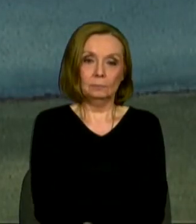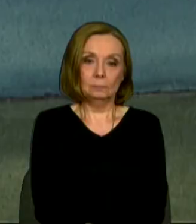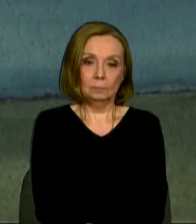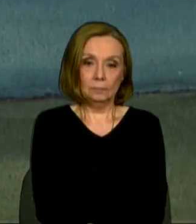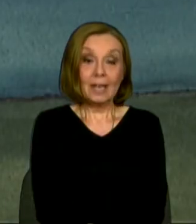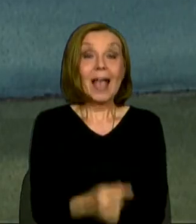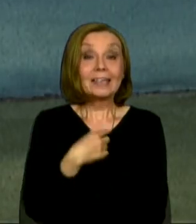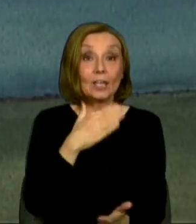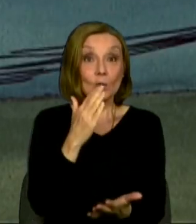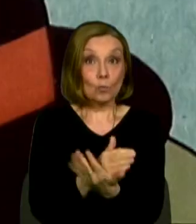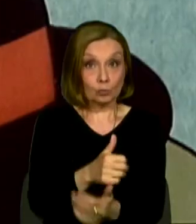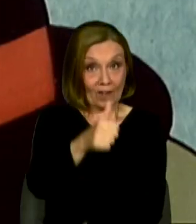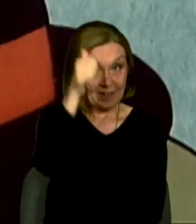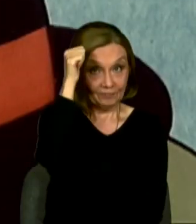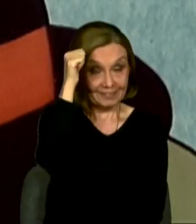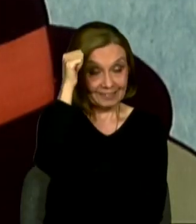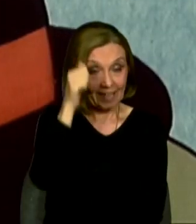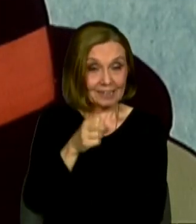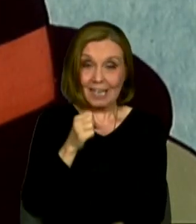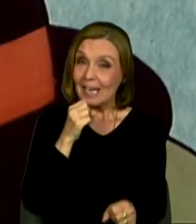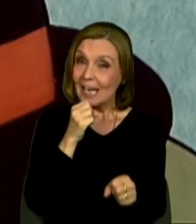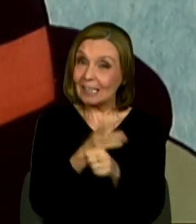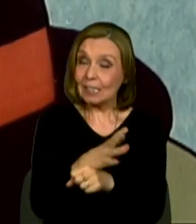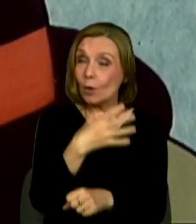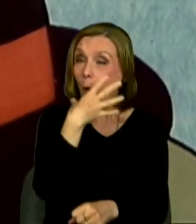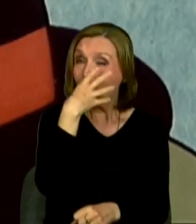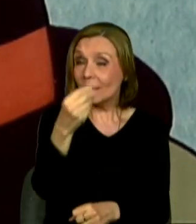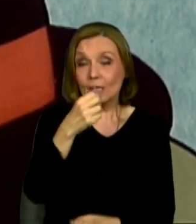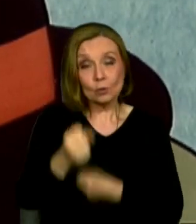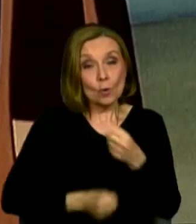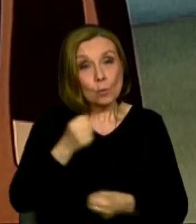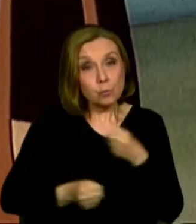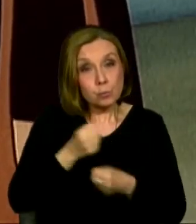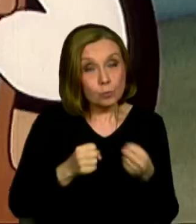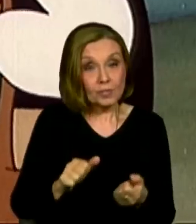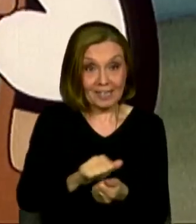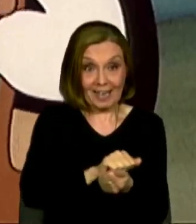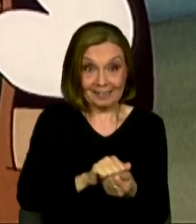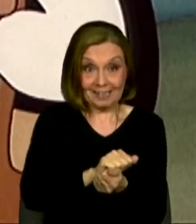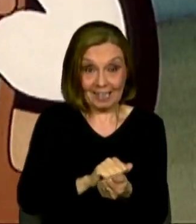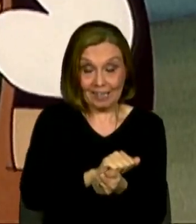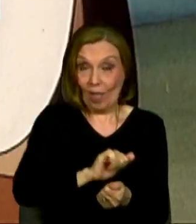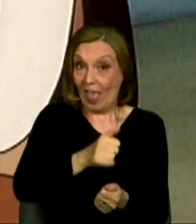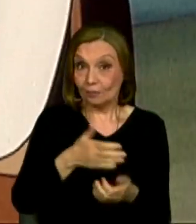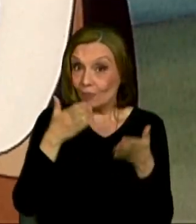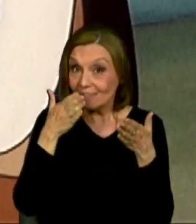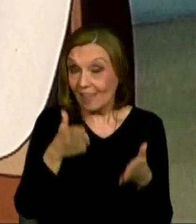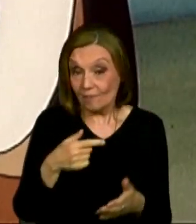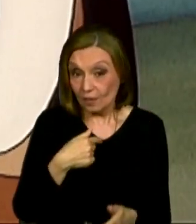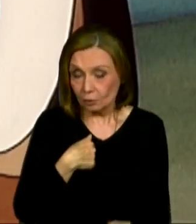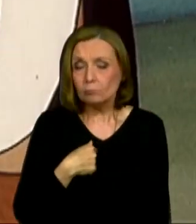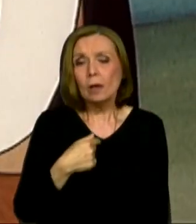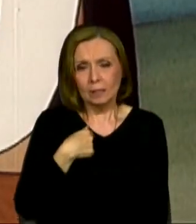No keď ho bude mať vzadu Rýchlo z trhu utekaj Ešte stále mi neveríš? Čo by som ti neveril?